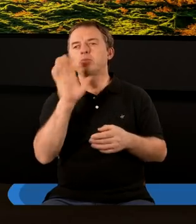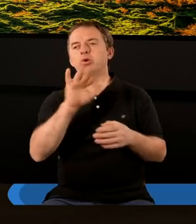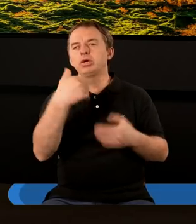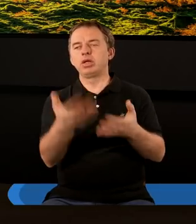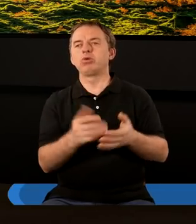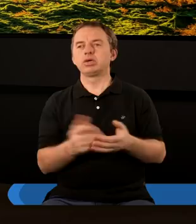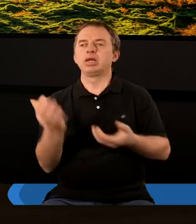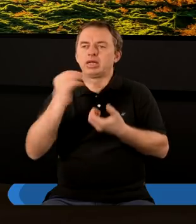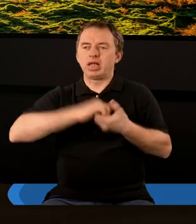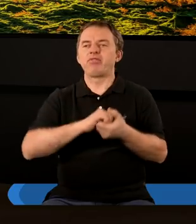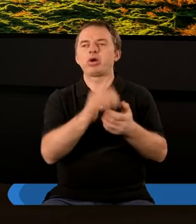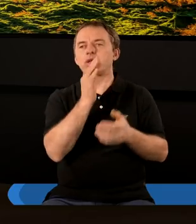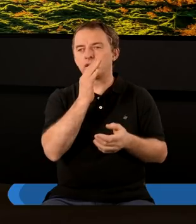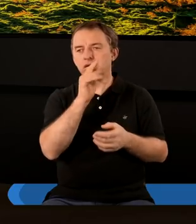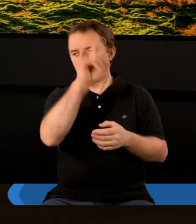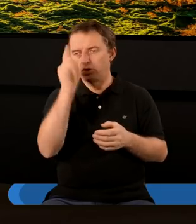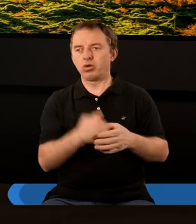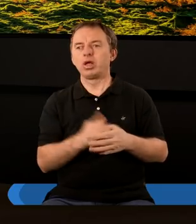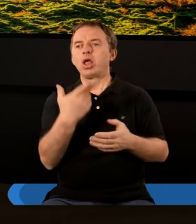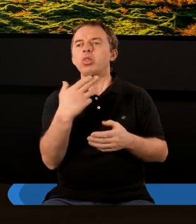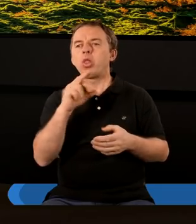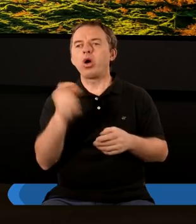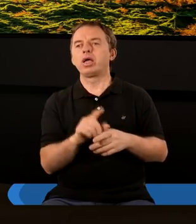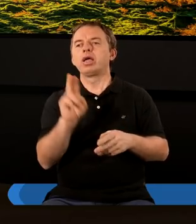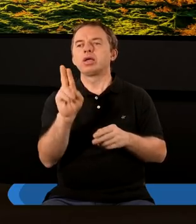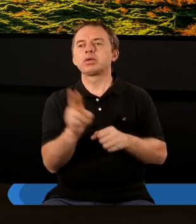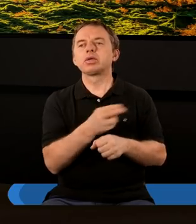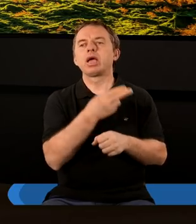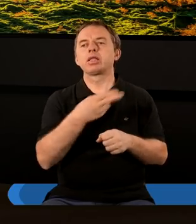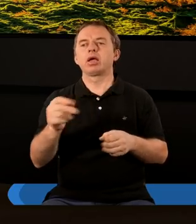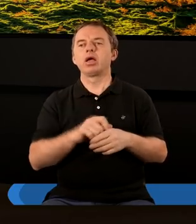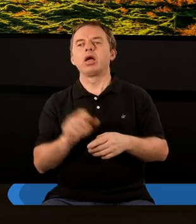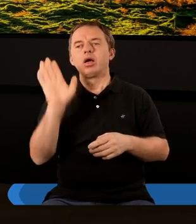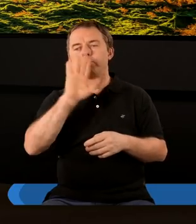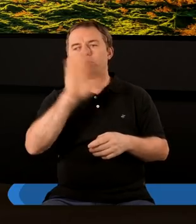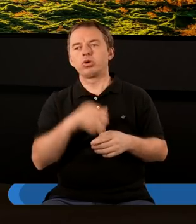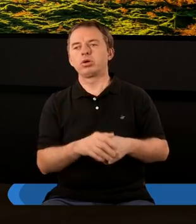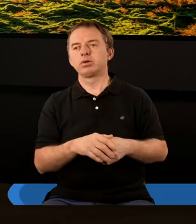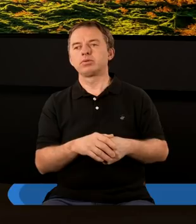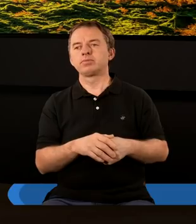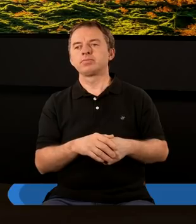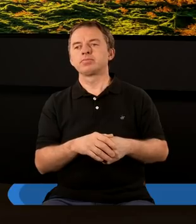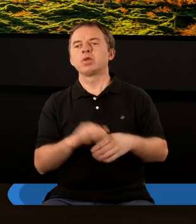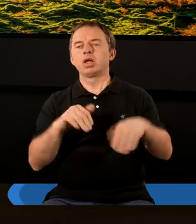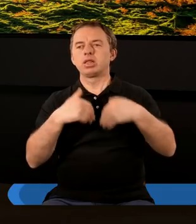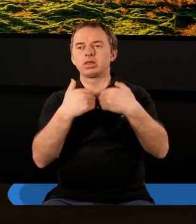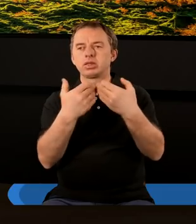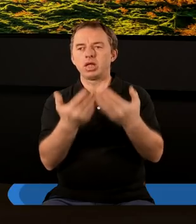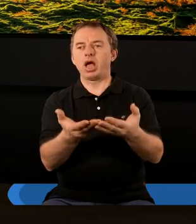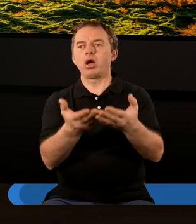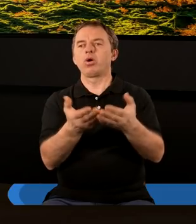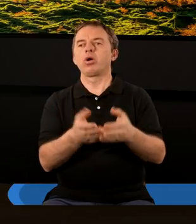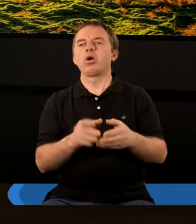który Pan Bóg zawarł z Noe, kiedy Pan Bóg dał,